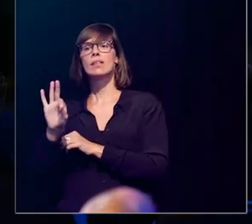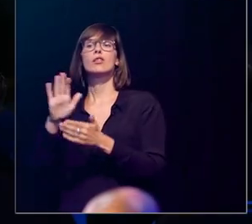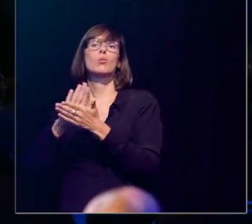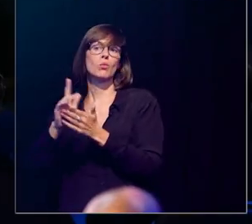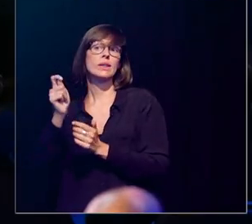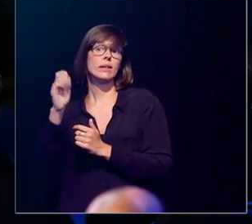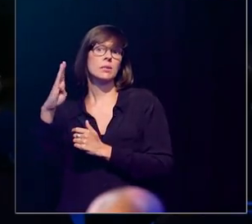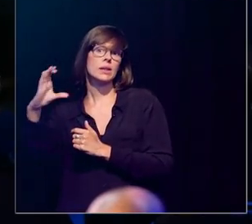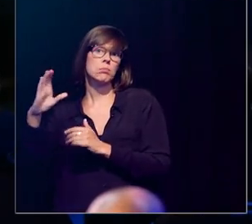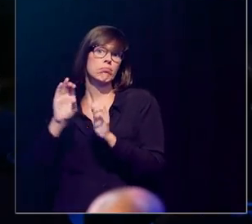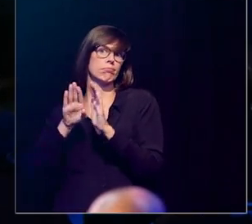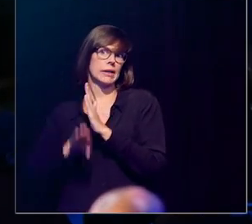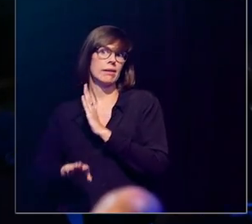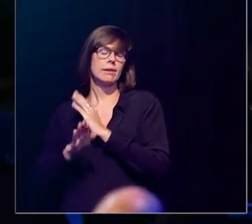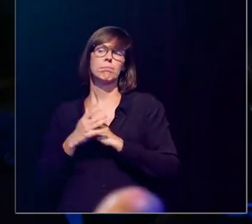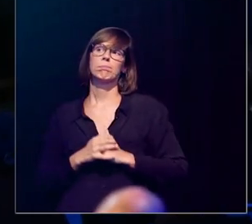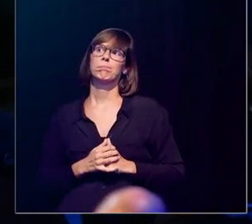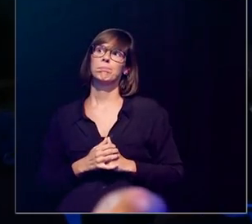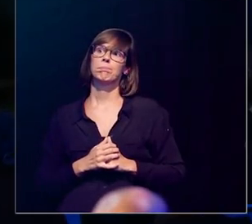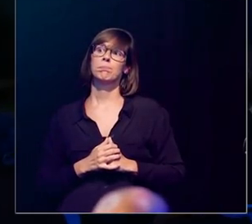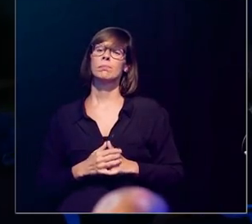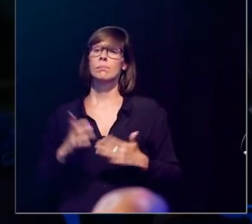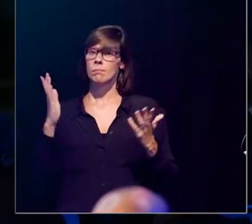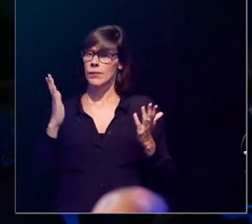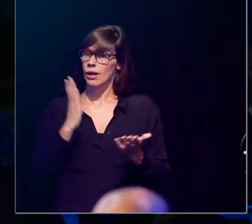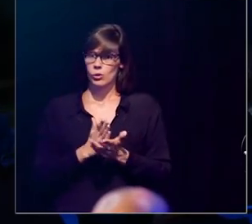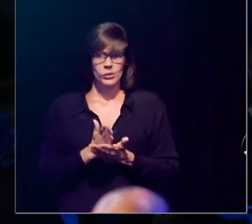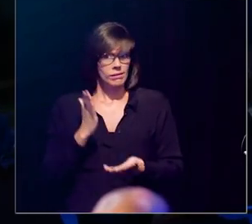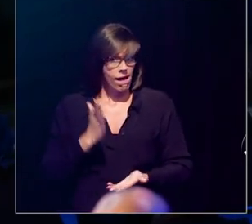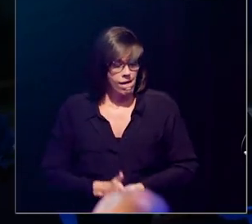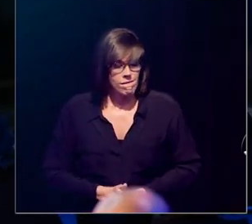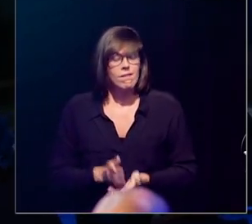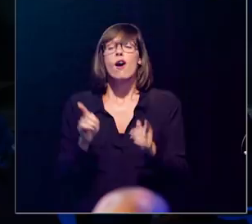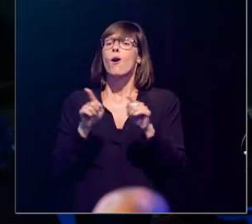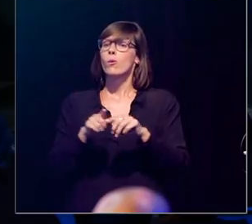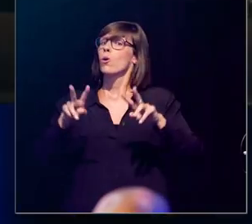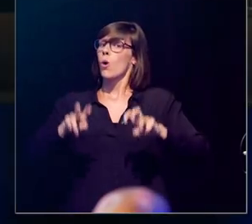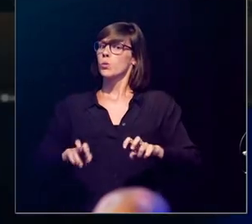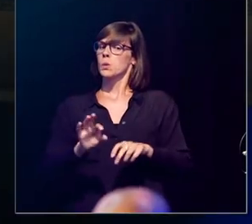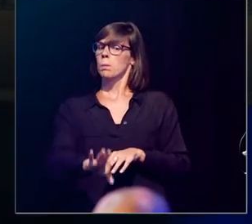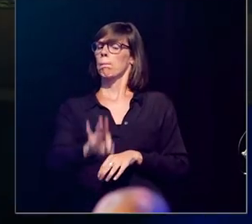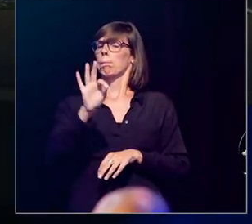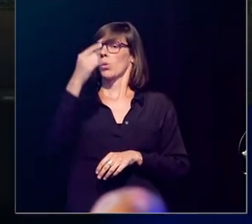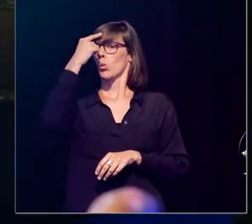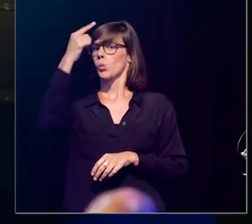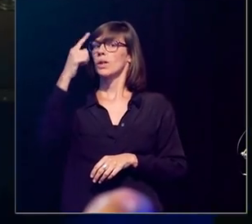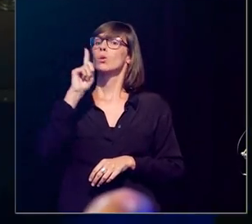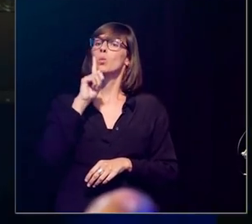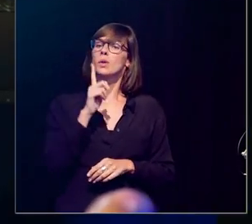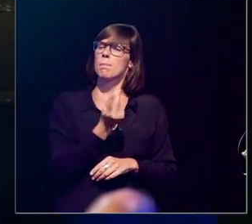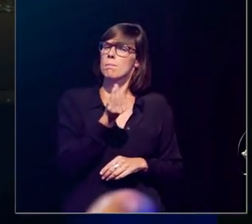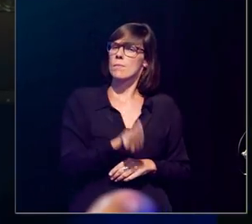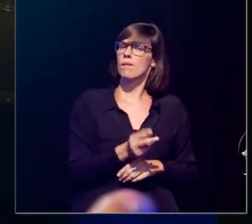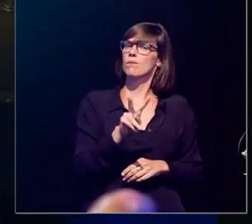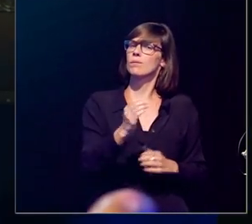zoals tuberculose bijvoorbeeld. Maar dat is niet alles. We weten ook uit studies dat mensen met een tekort aan